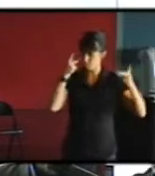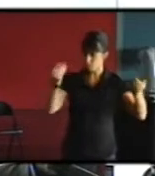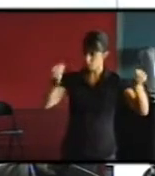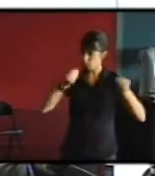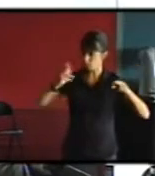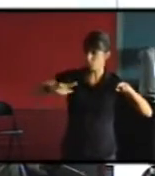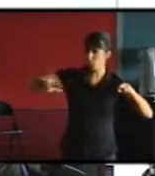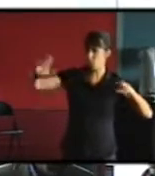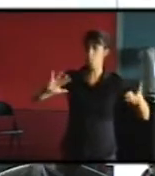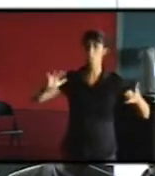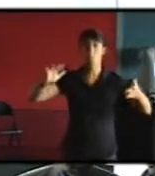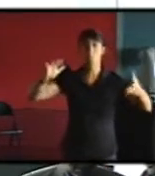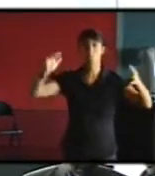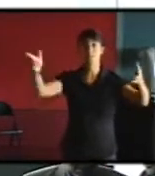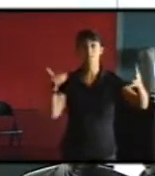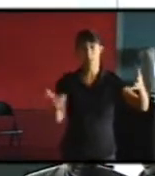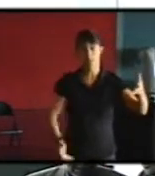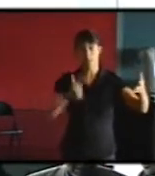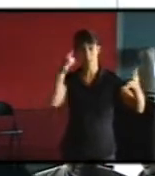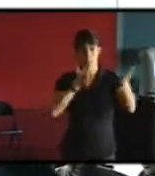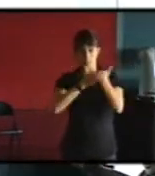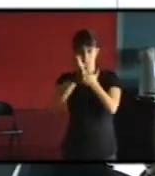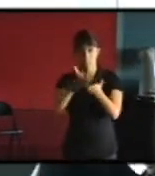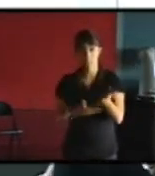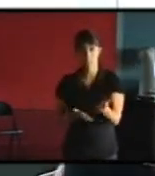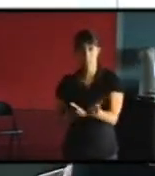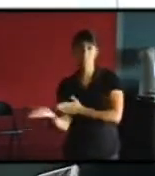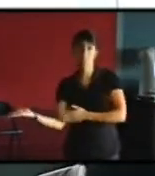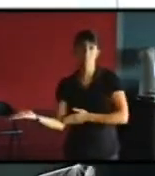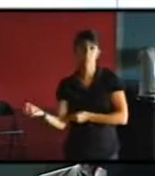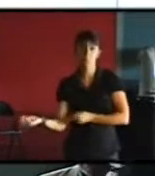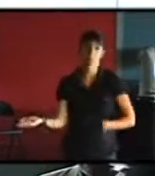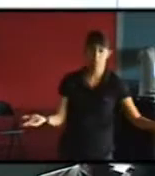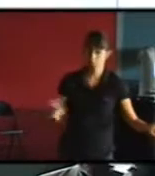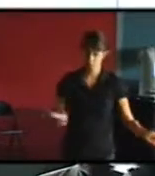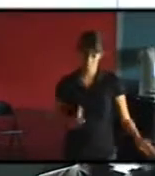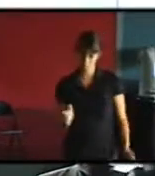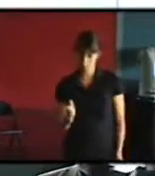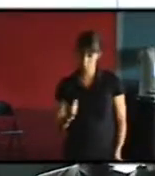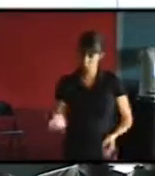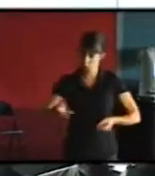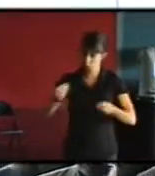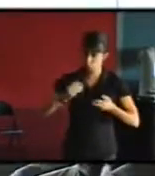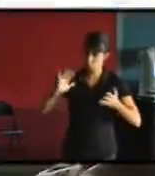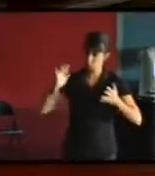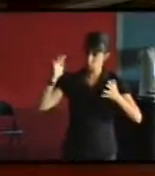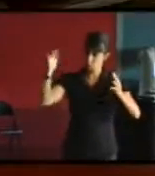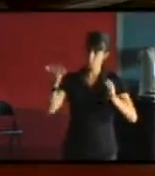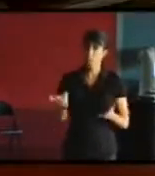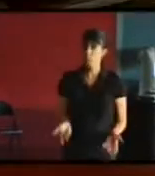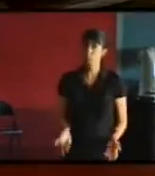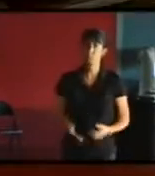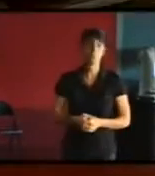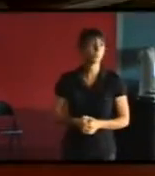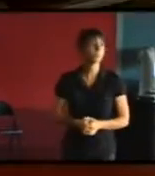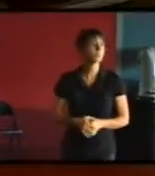plutôt comme ça que c'est intéressant de se poser la question pas la table rase mais l'évolution je crois qu'une main s'était levée par ici